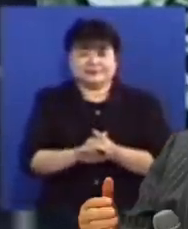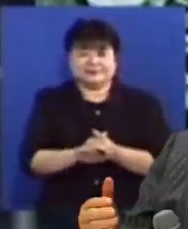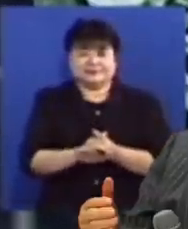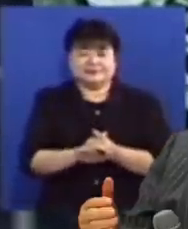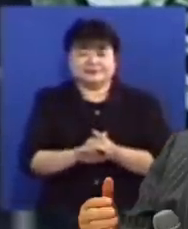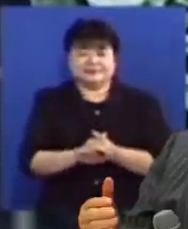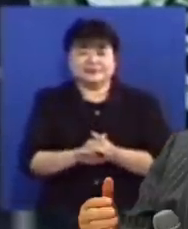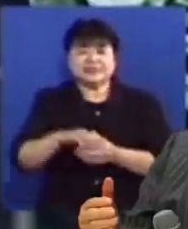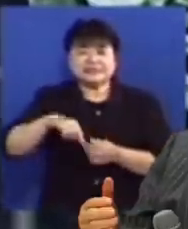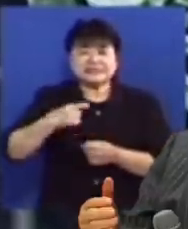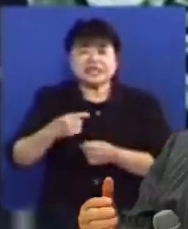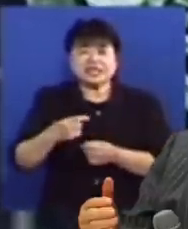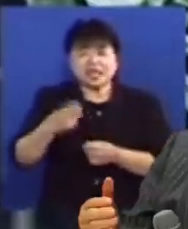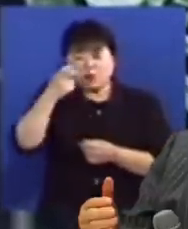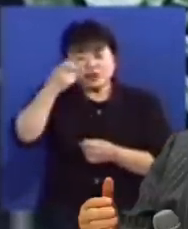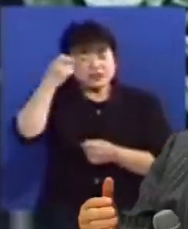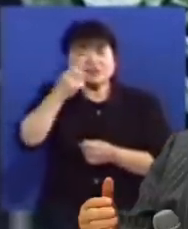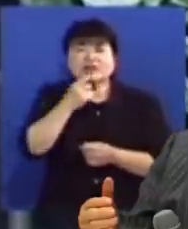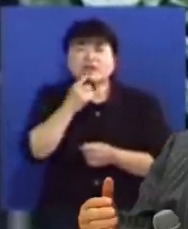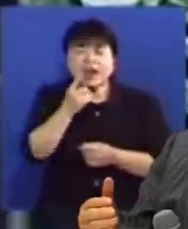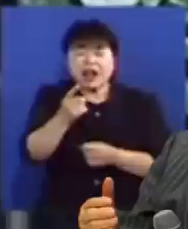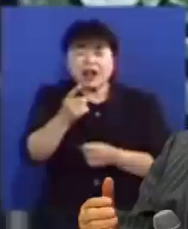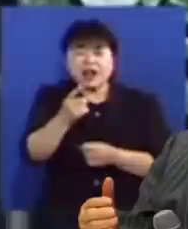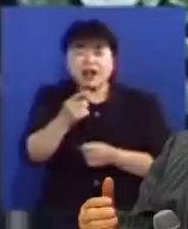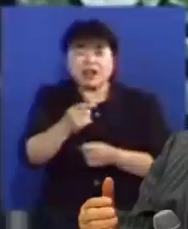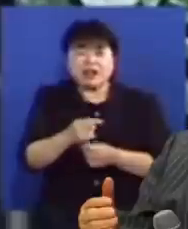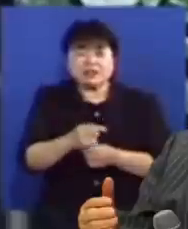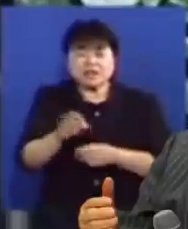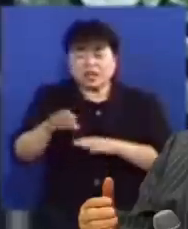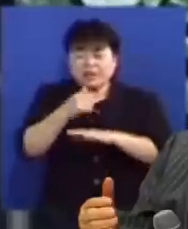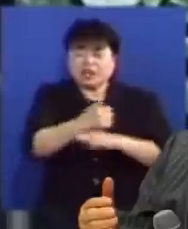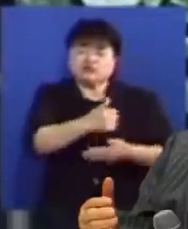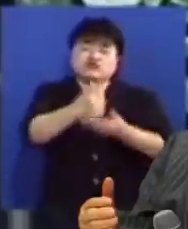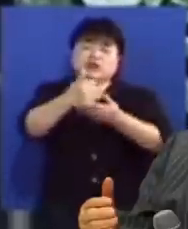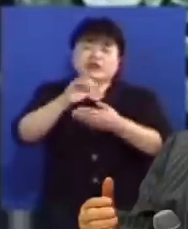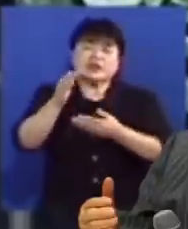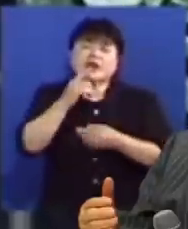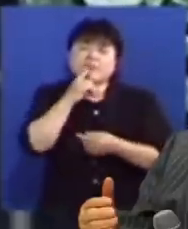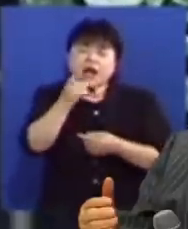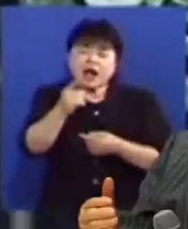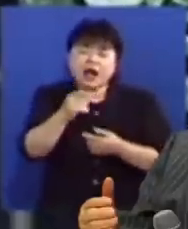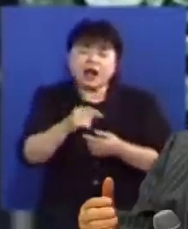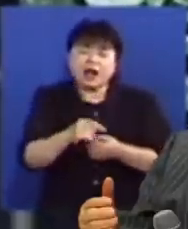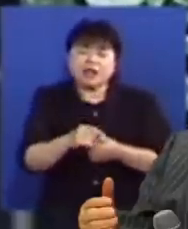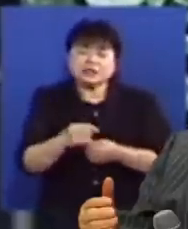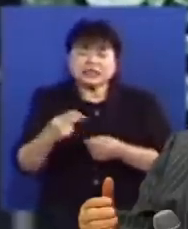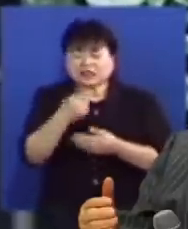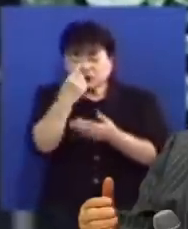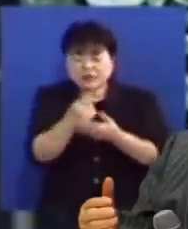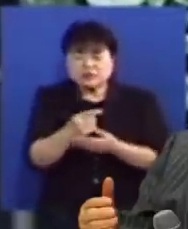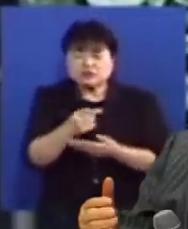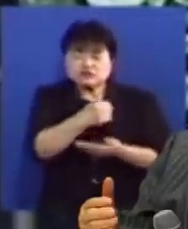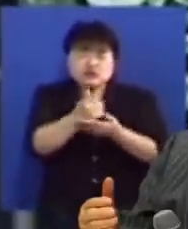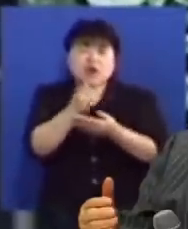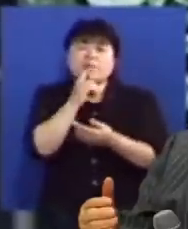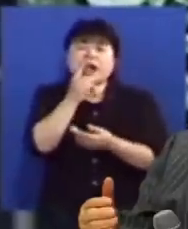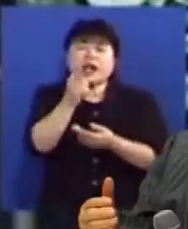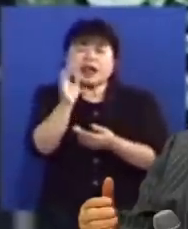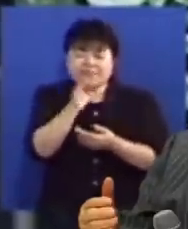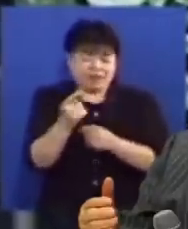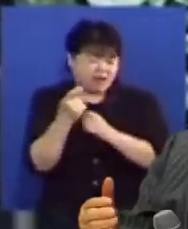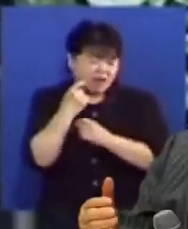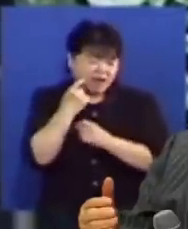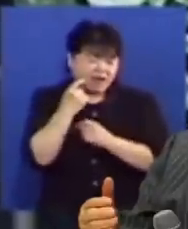자기가 보혜사가 되며 어떻게 자기가 만왕의 왕 만주의 주가 되며 어떻게 재림주가 되는 것입니까 다